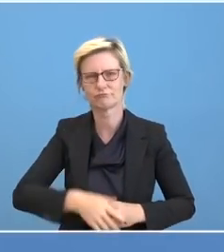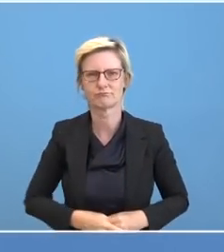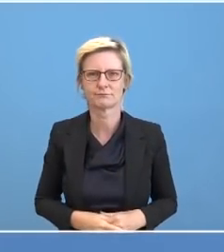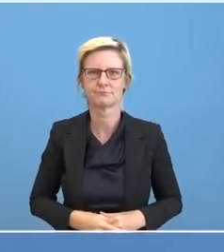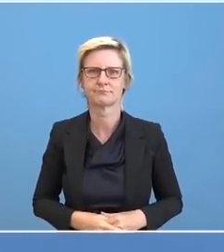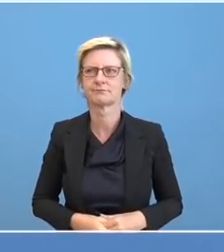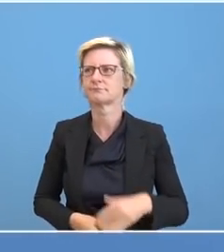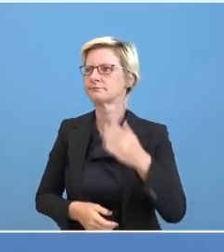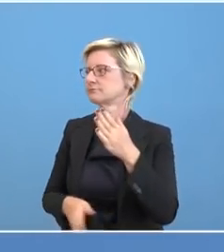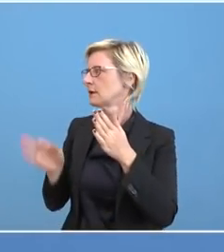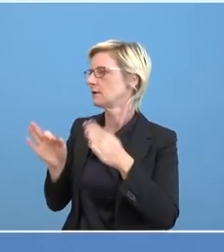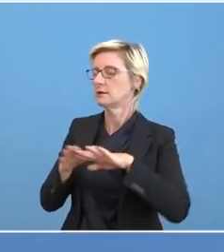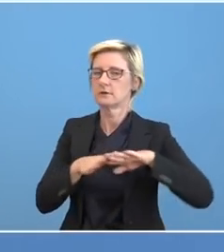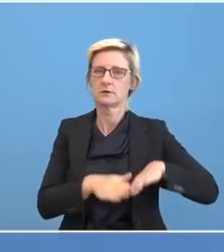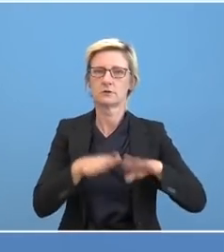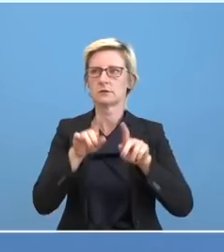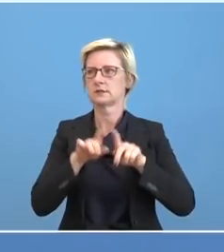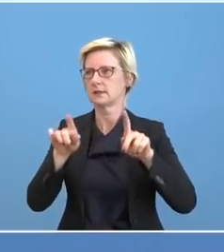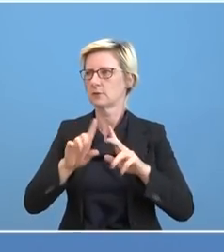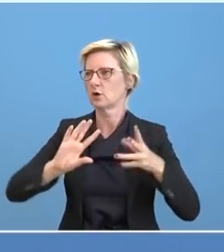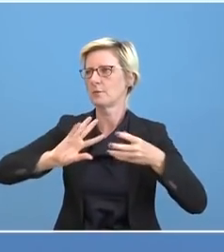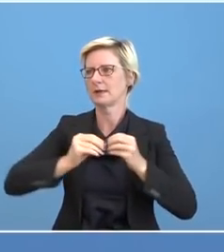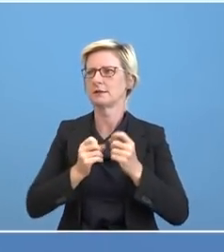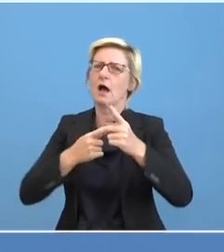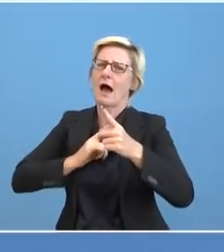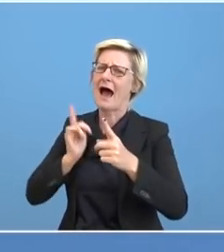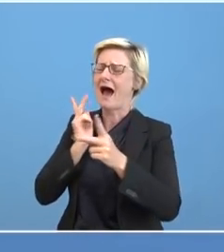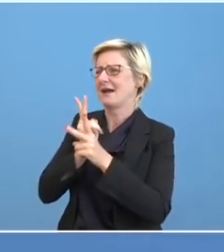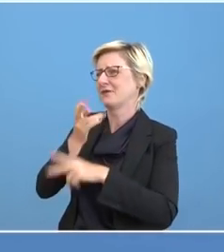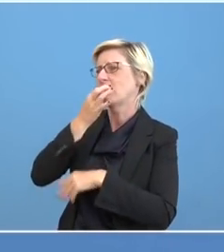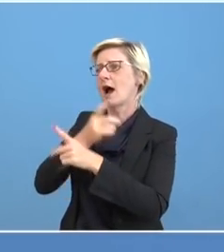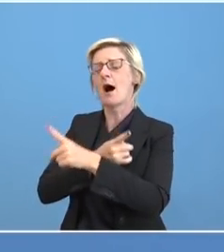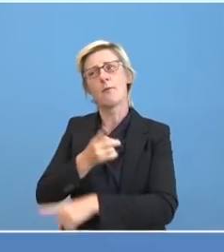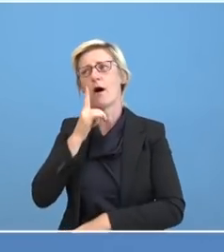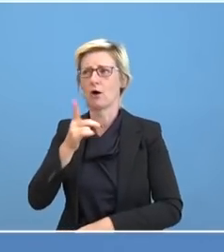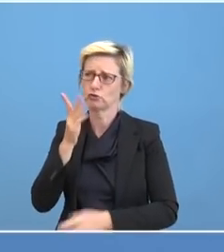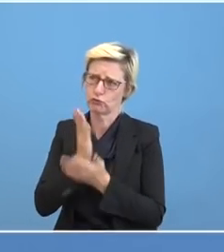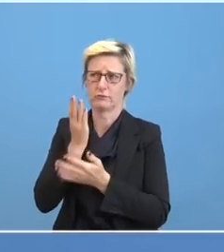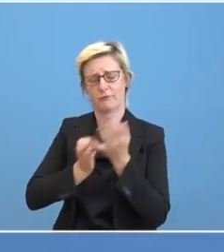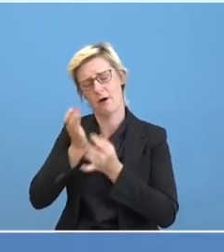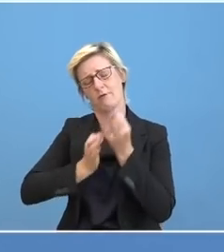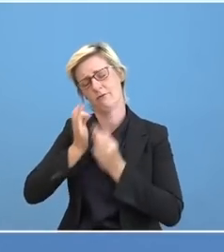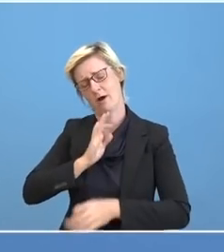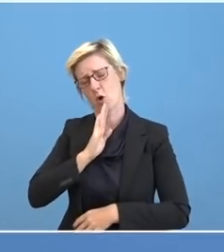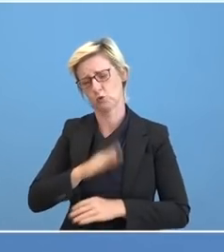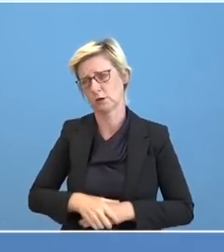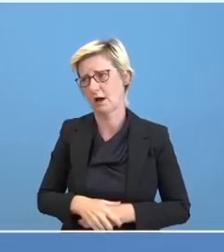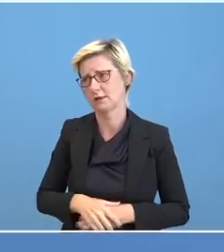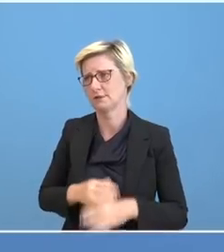Dann würde ich diesen Themenkomplex abschließen. Herr Weichert, hatten jetzt, aber Sie hatten ausreichend Fragen dazu, würde ich mal behaupten.